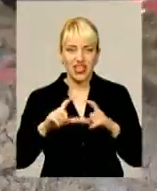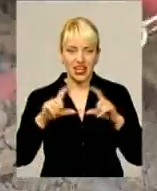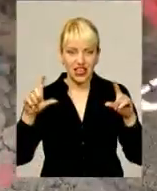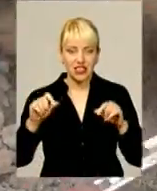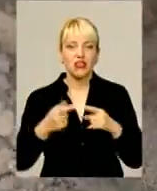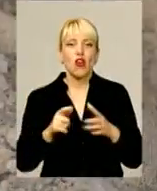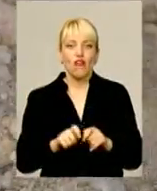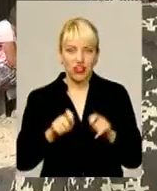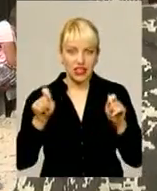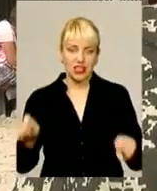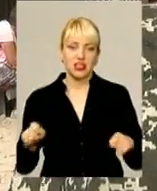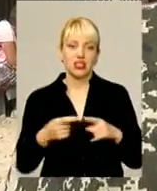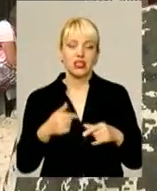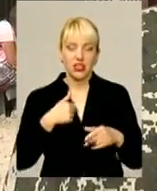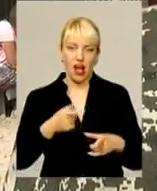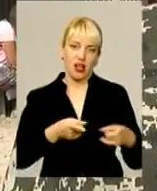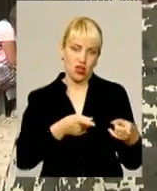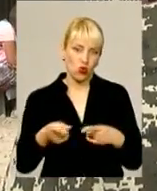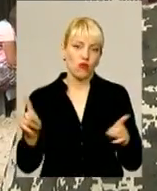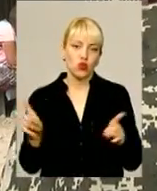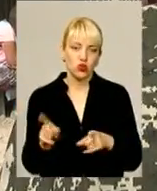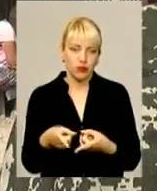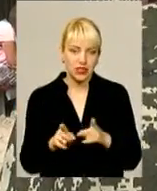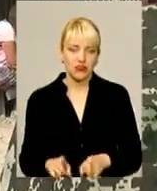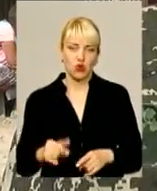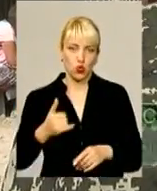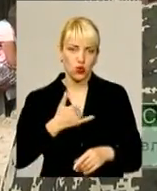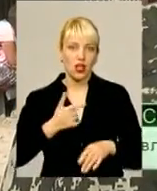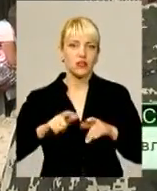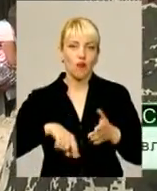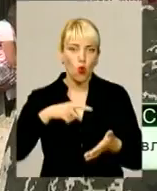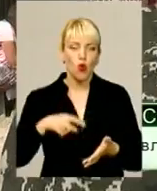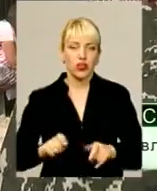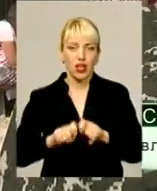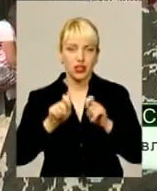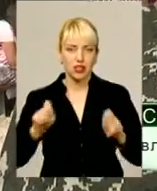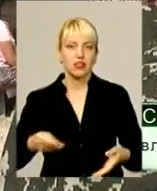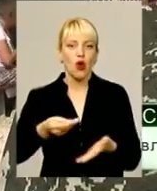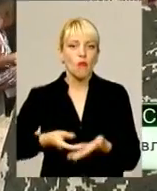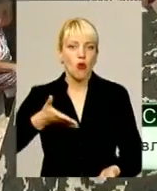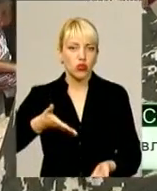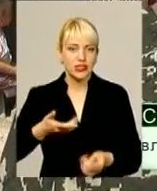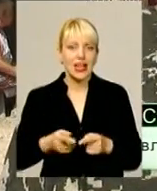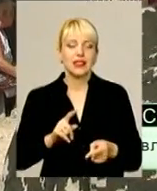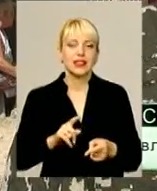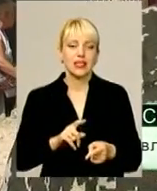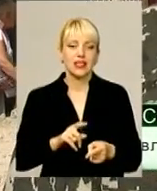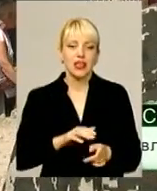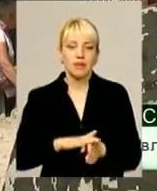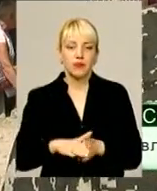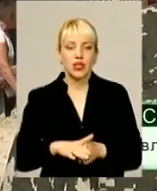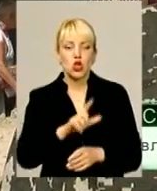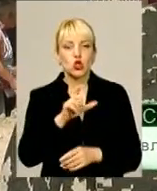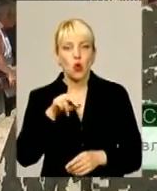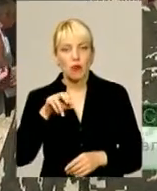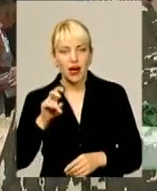дійсно, зайнятися питання, щоб створити у нас в місті повноцінний, скажімо, по можливості, повноцінний зоопарк, тому що є ніякі види